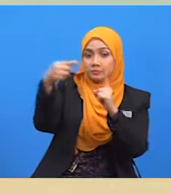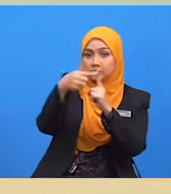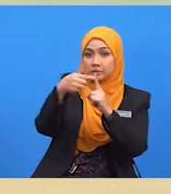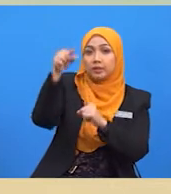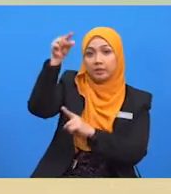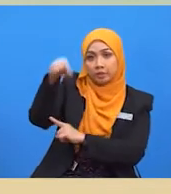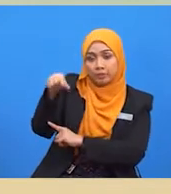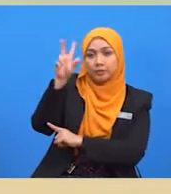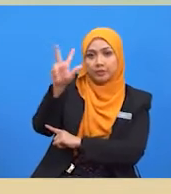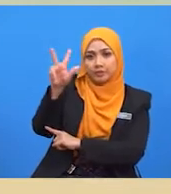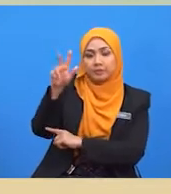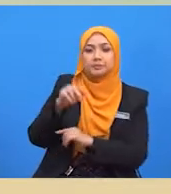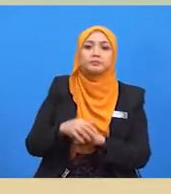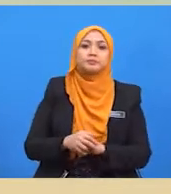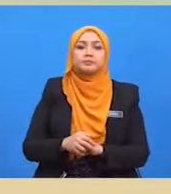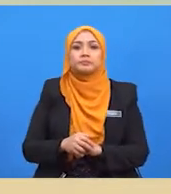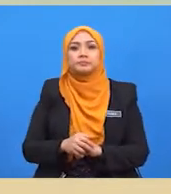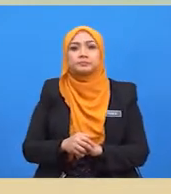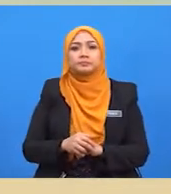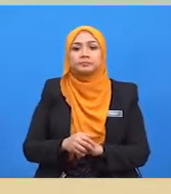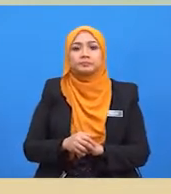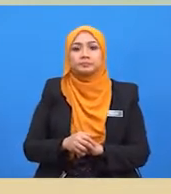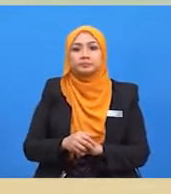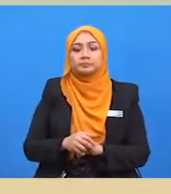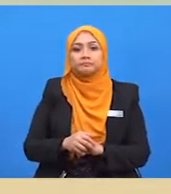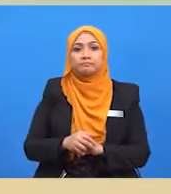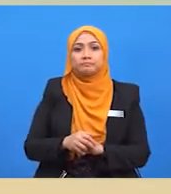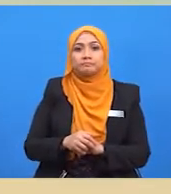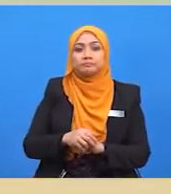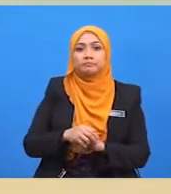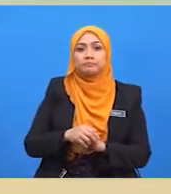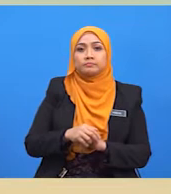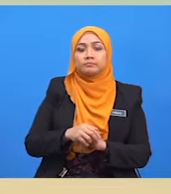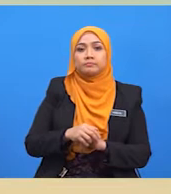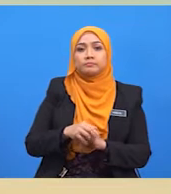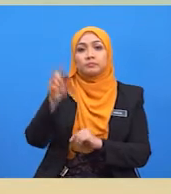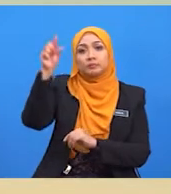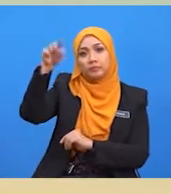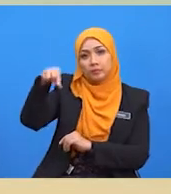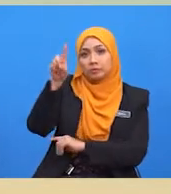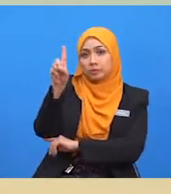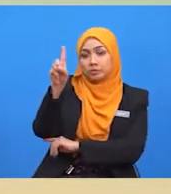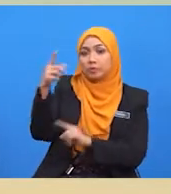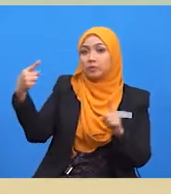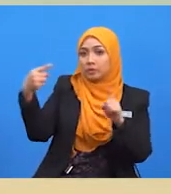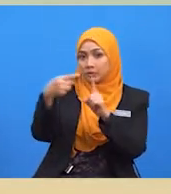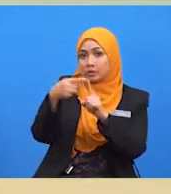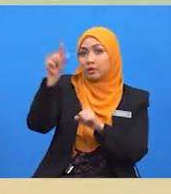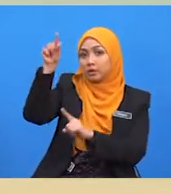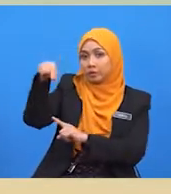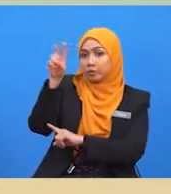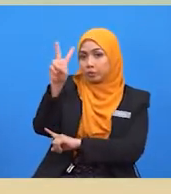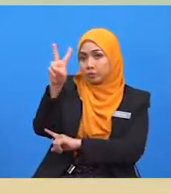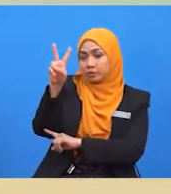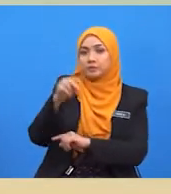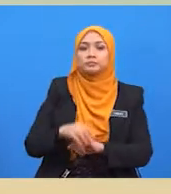kuantiti ditawar kereta domestik pula bertambah dari Q1 ke Q2.